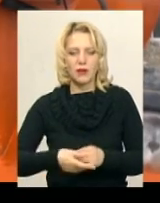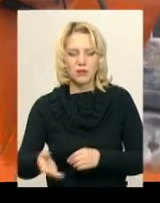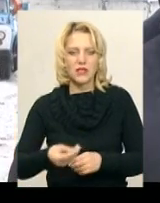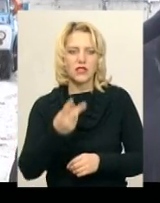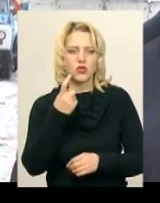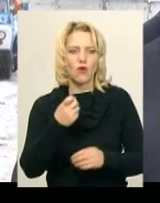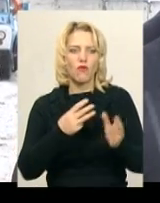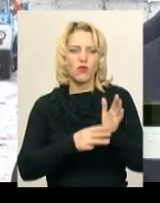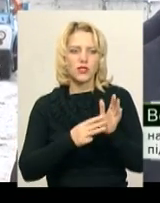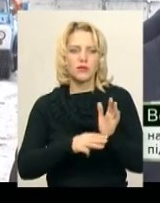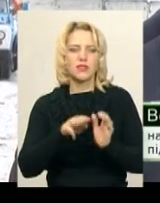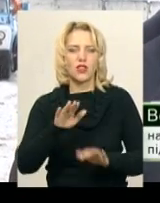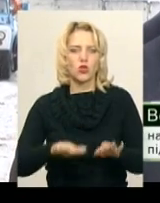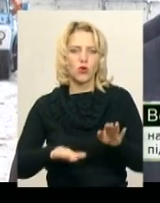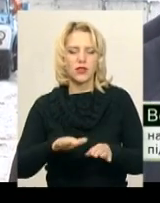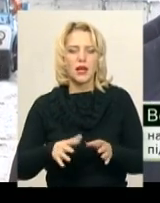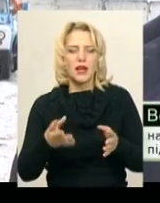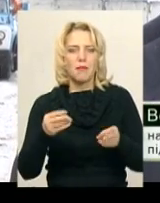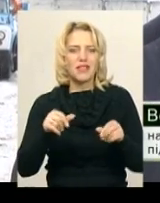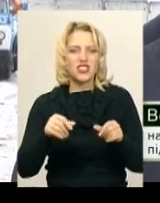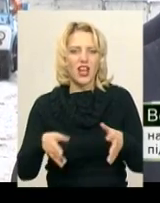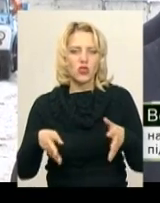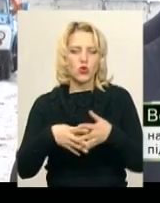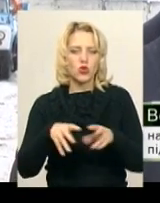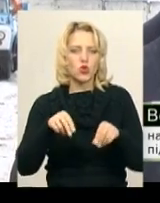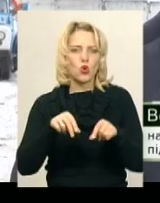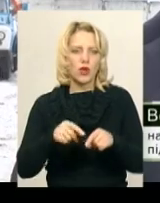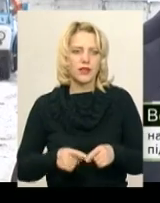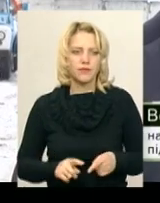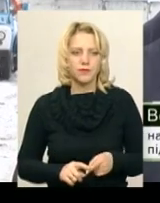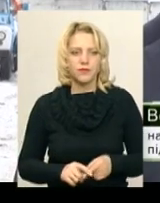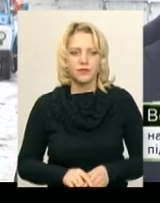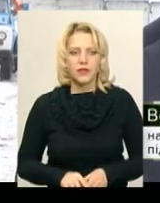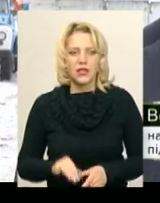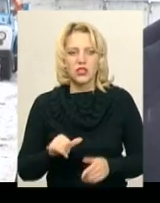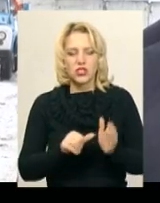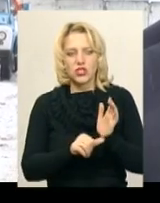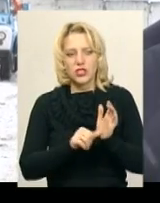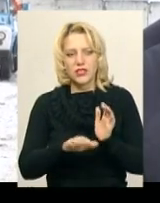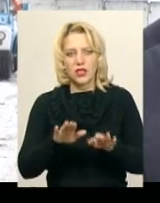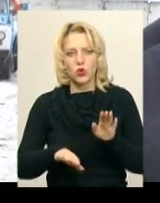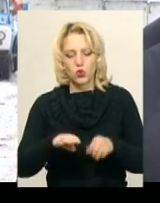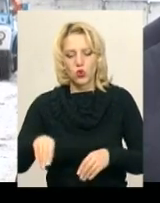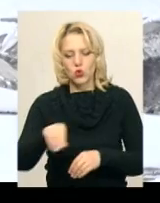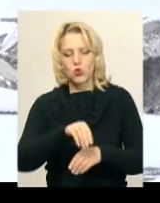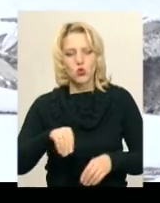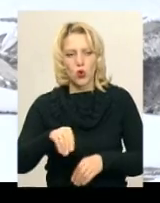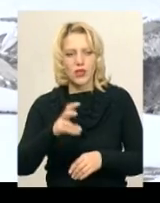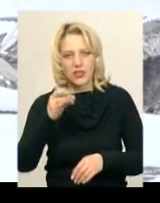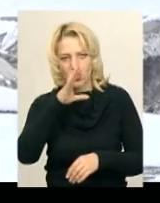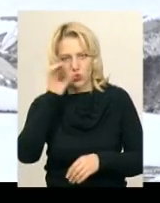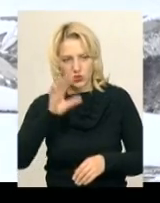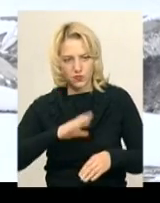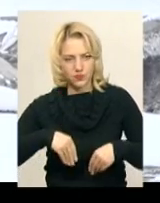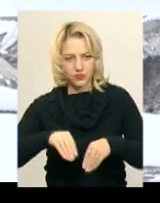суміші. Висипали приблизно 200 тонн суміші піщано-соляної і 60 тонн солі за цю ніч. За словами